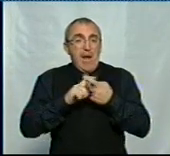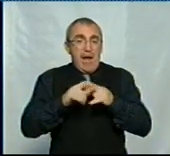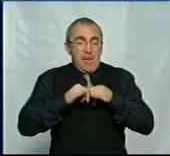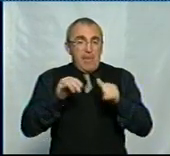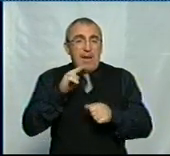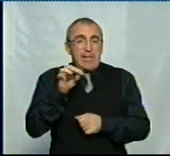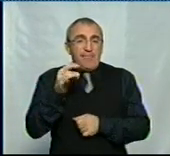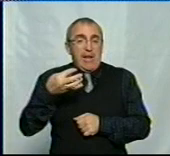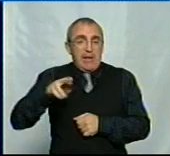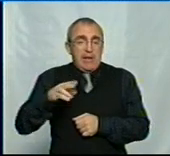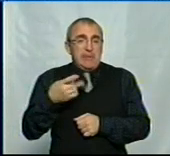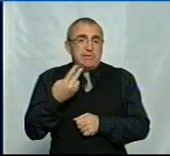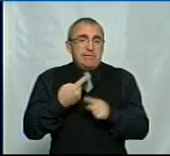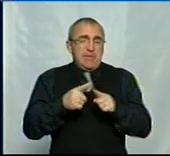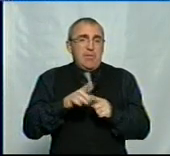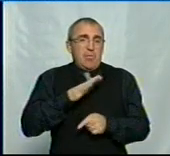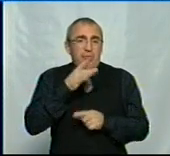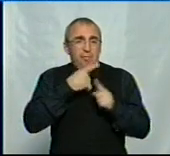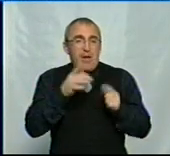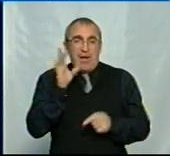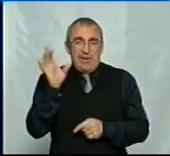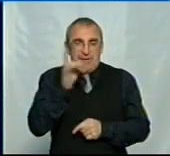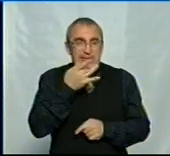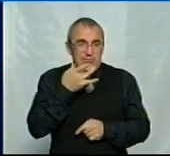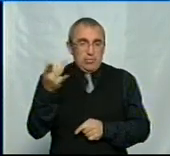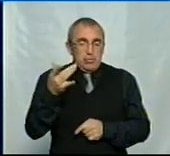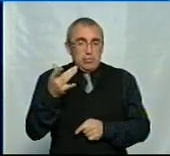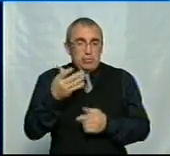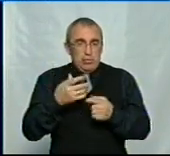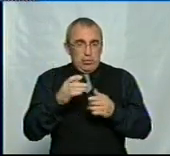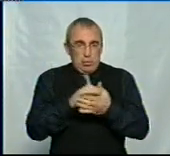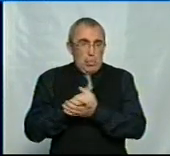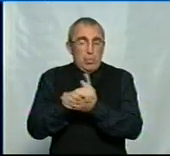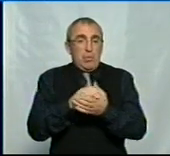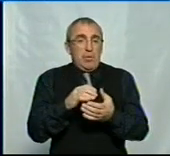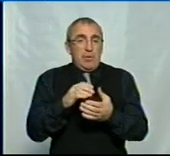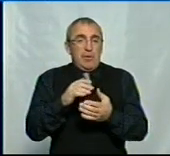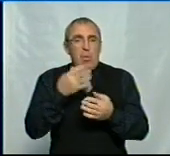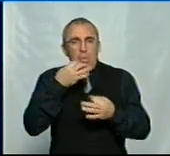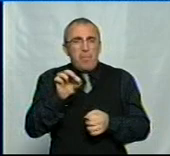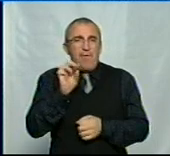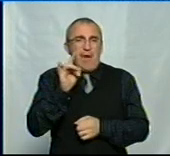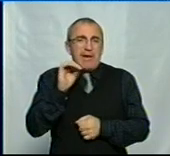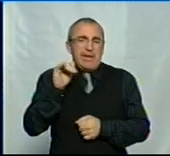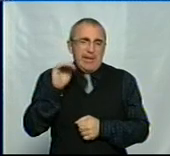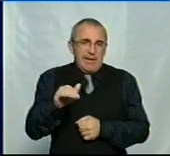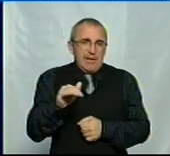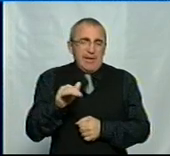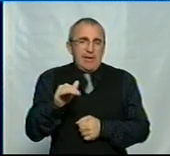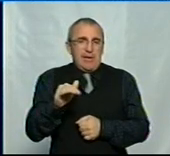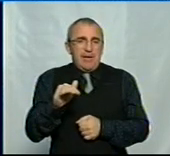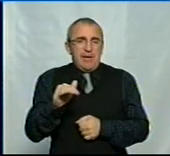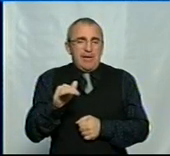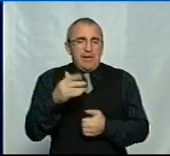діфтерії, це було ще за часів Радянського Союзу, любий фаренгіт. Тобто, навіть катеральні